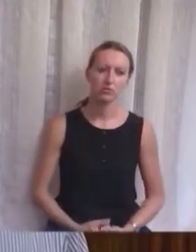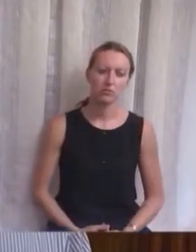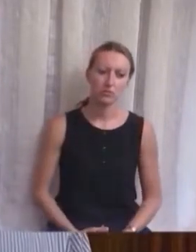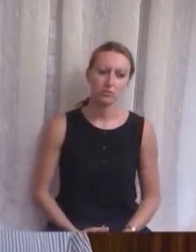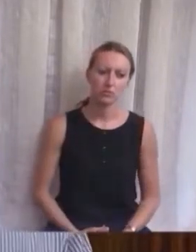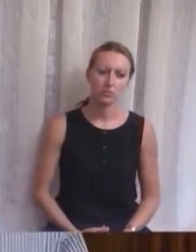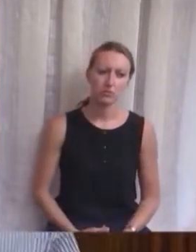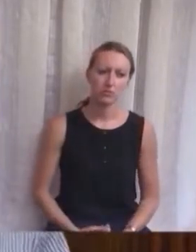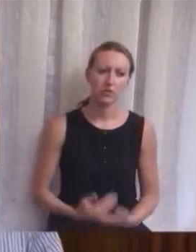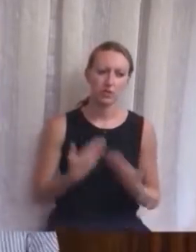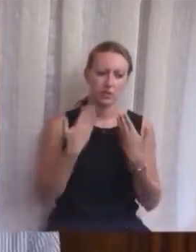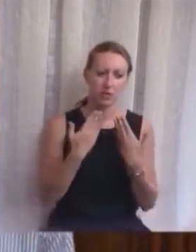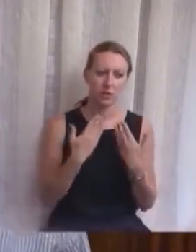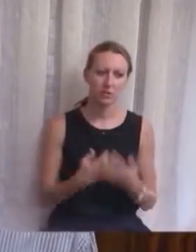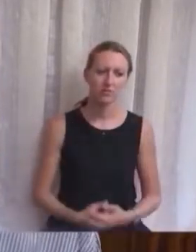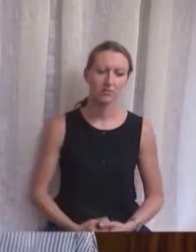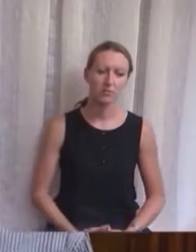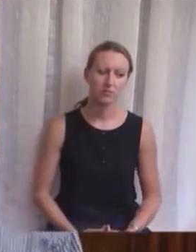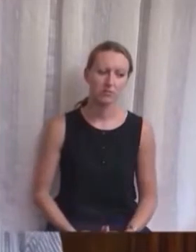Odlično, zahvaljujem.